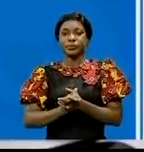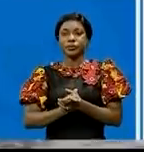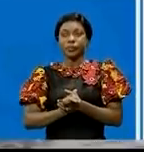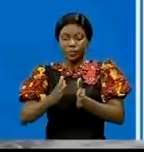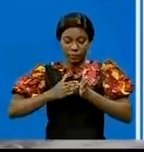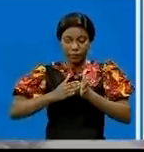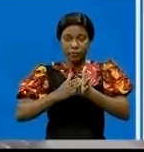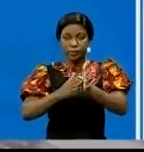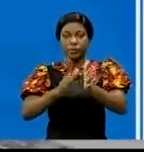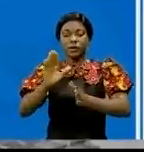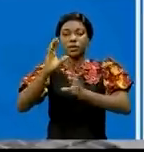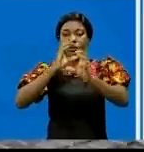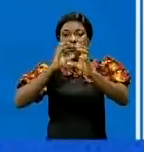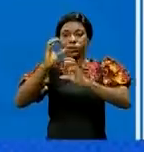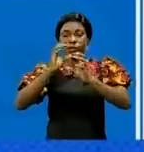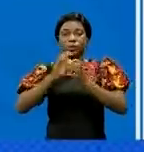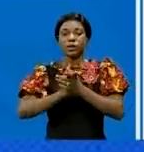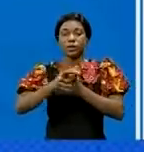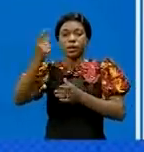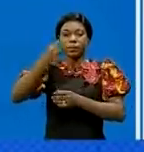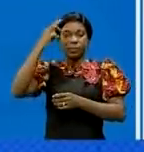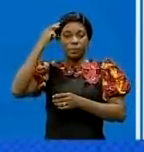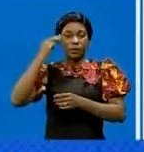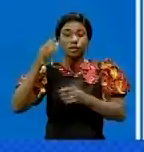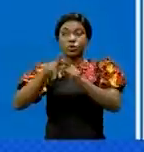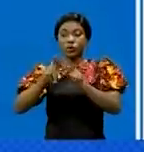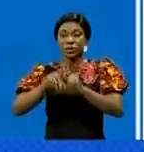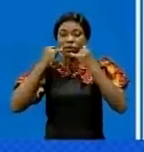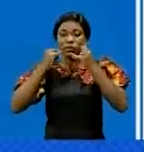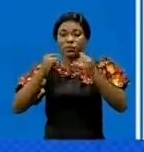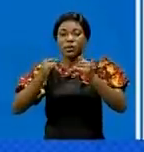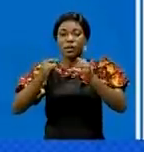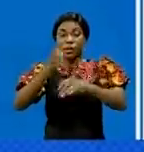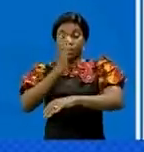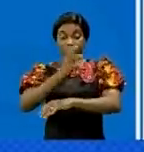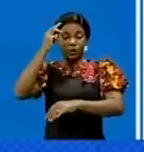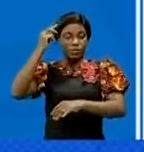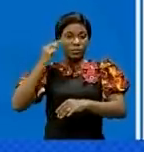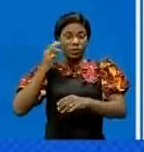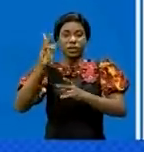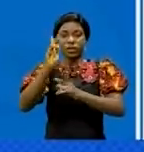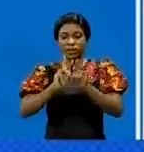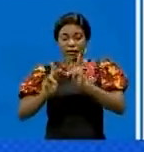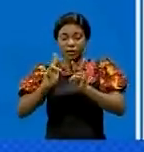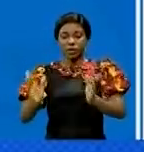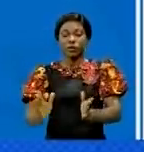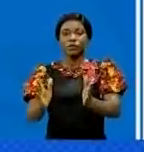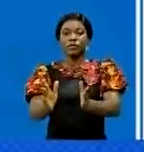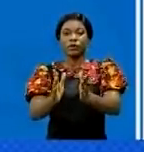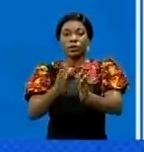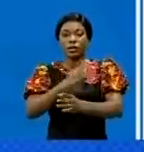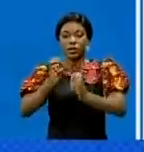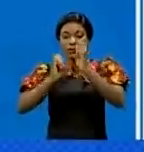Poursuivant sa communication, le Premier ministre a informé les conseils de ministre de la visite de reconfort et d